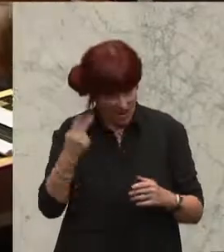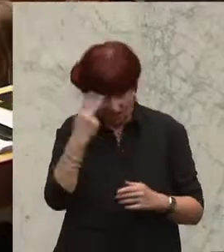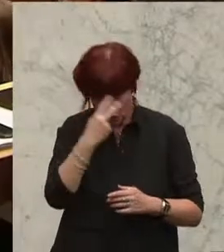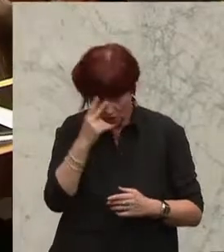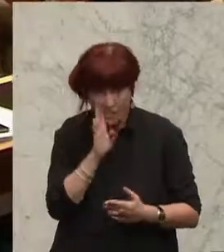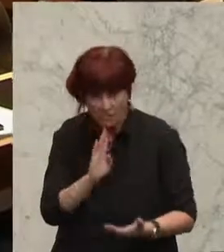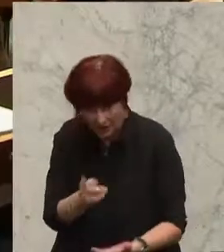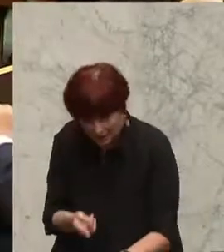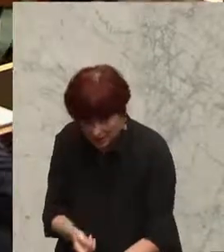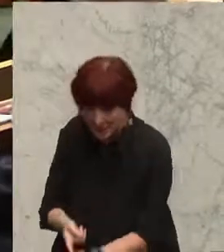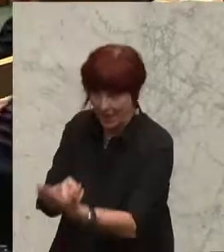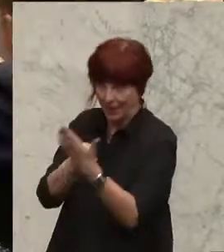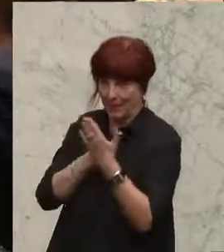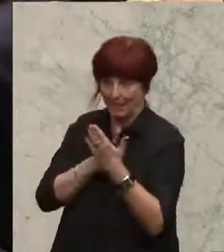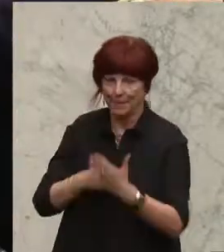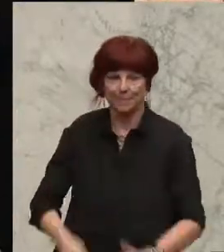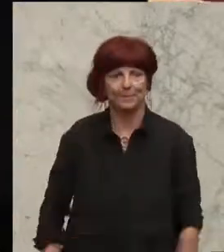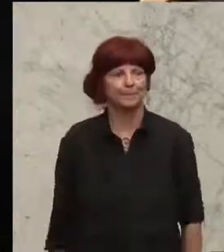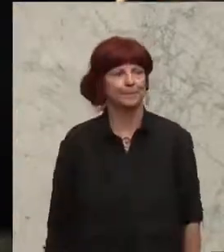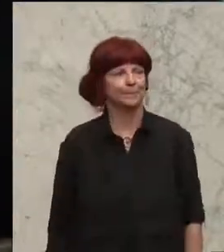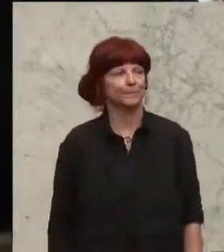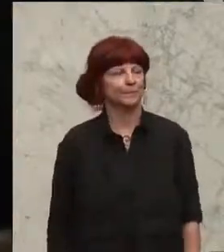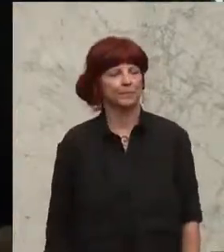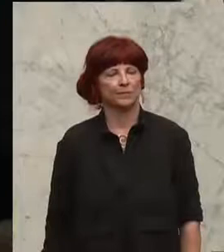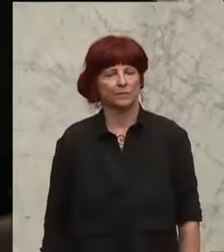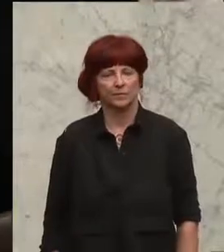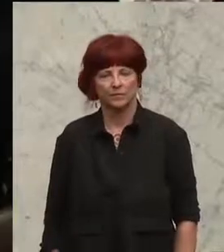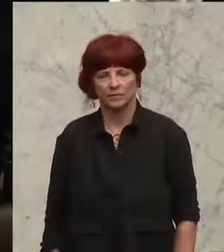freimachen. Genau jetzt.